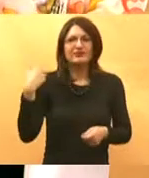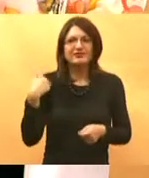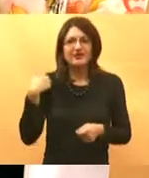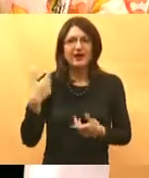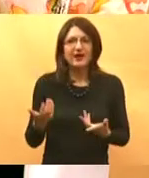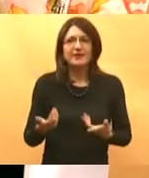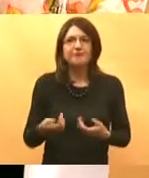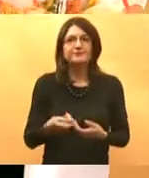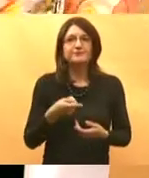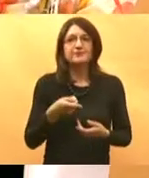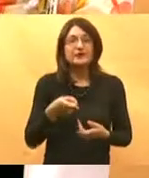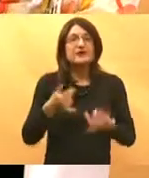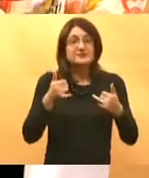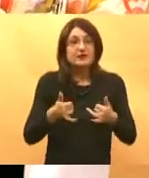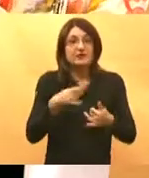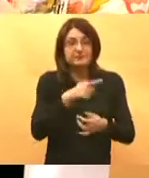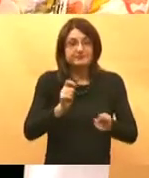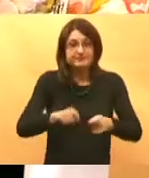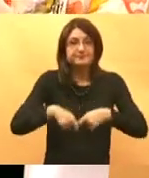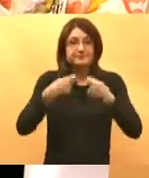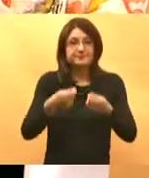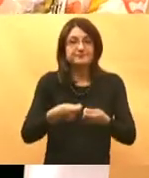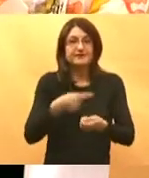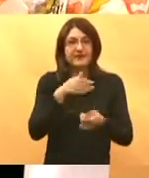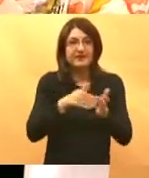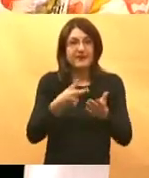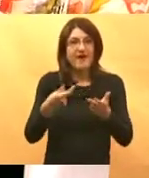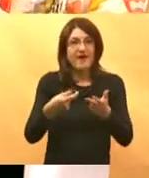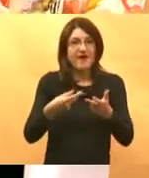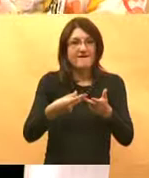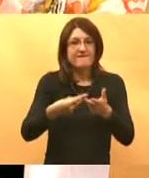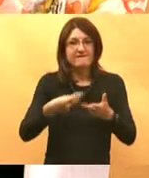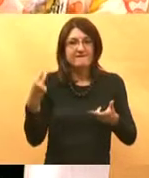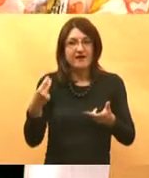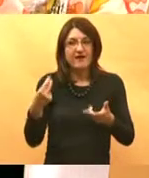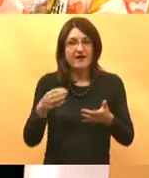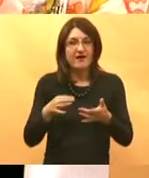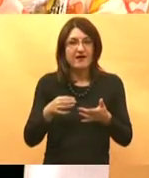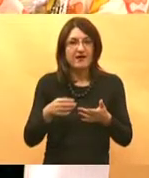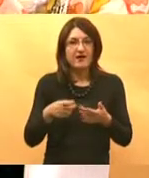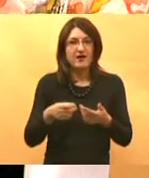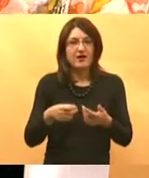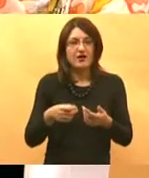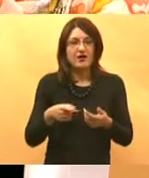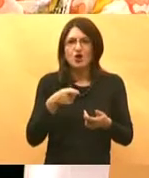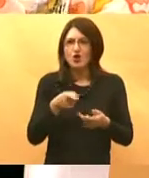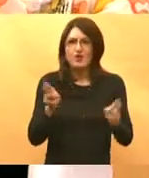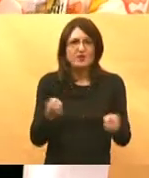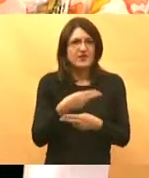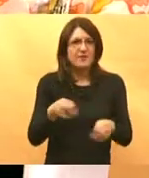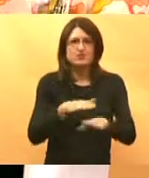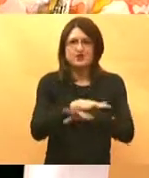iz ove Vama je još sada datom da vadite krvu u ambulanti Što ne možemo svi raditi to je bespisleno